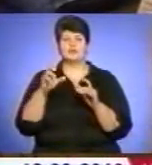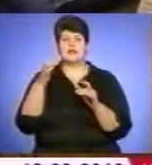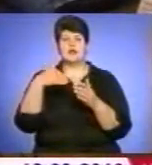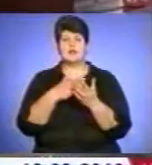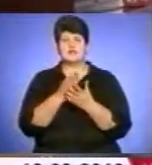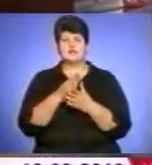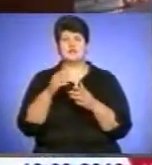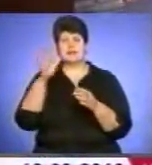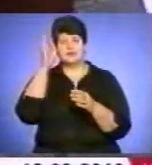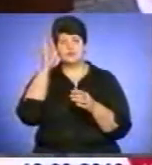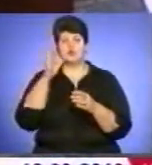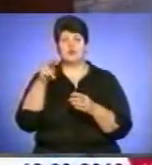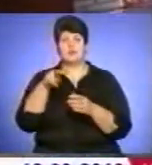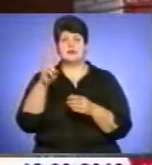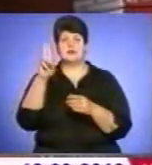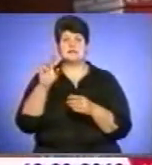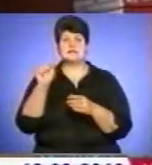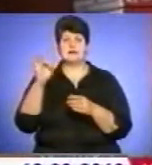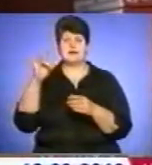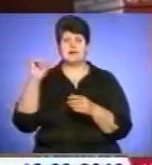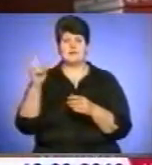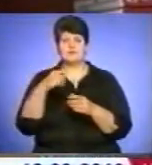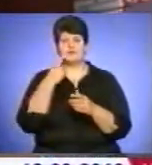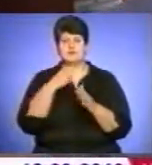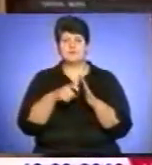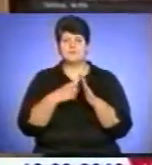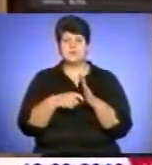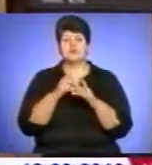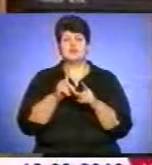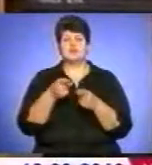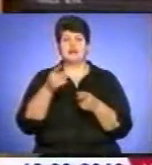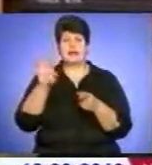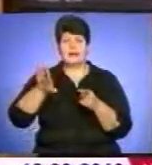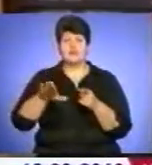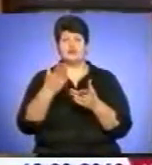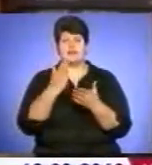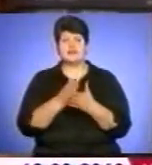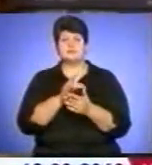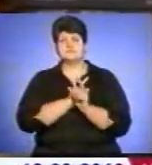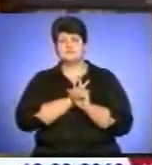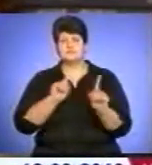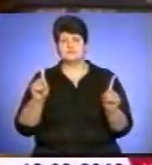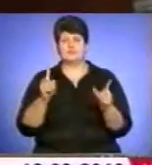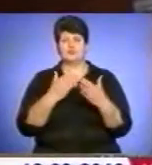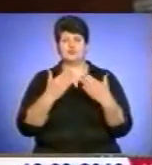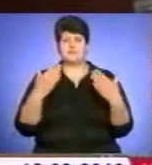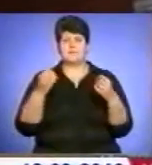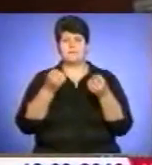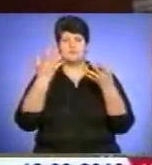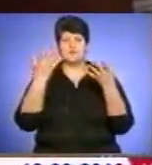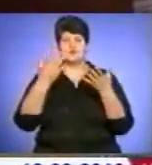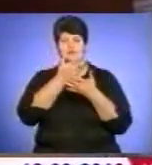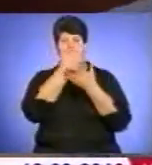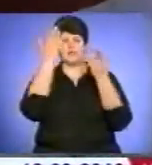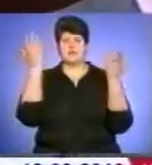Любомир Царик. Він зазначив, дослідження науковців підтверджують гіпотезу, що каньйон є унікальним музеєм просто неба. Дністровський